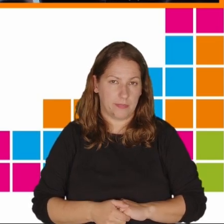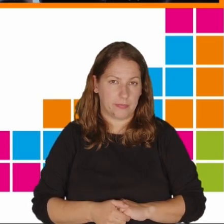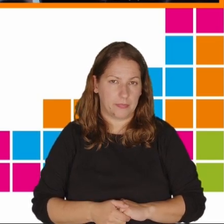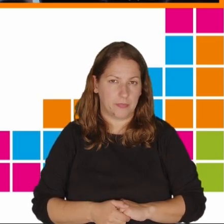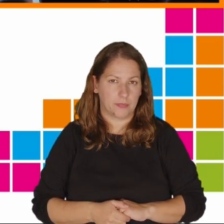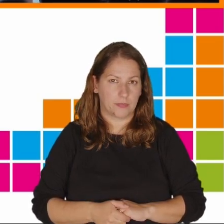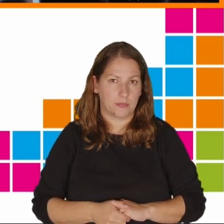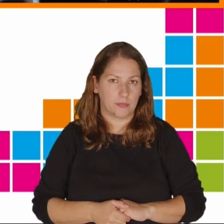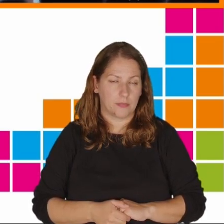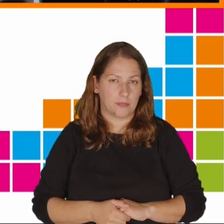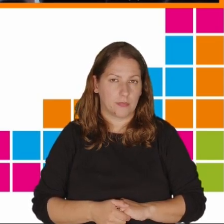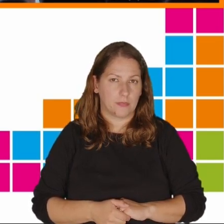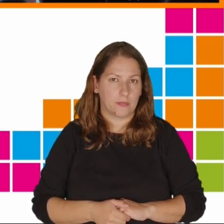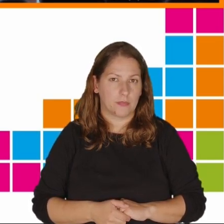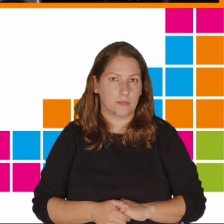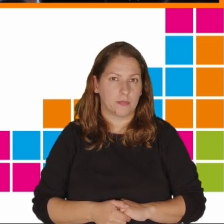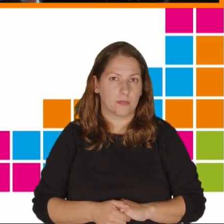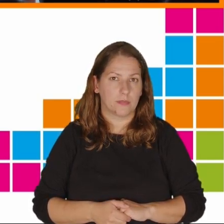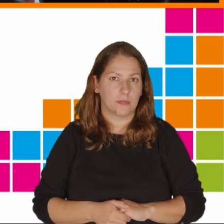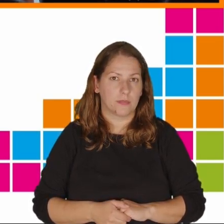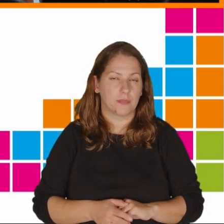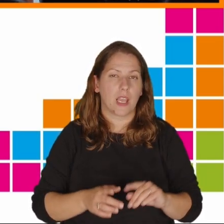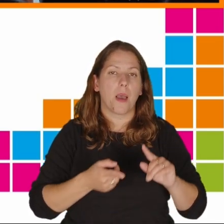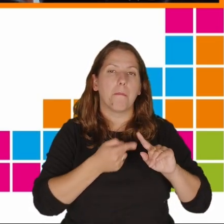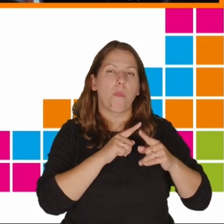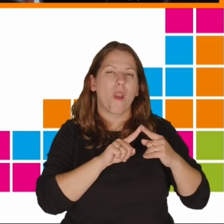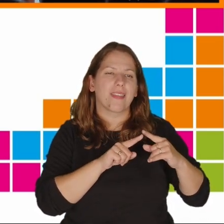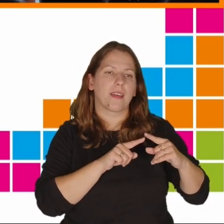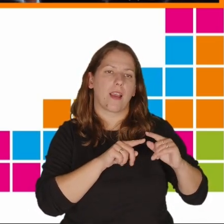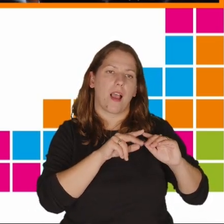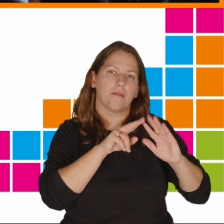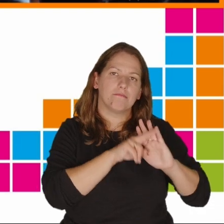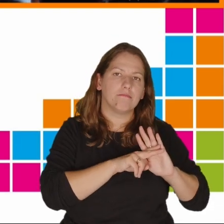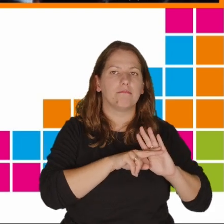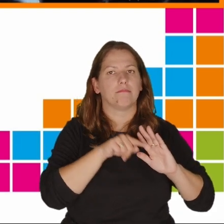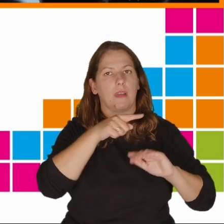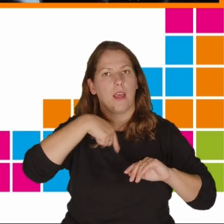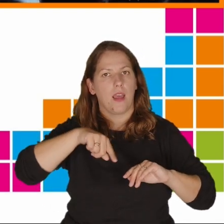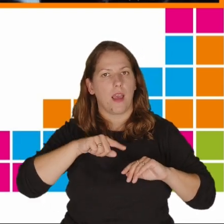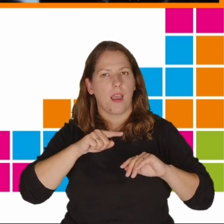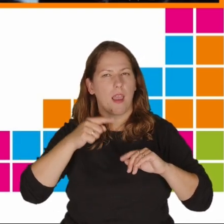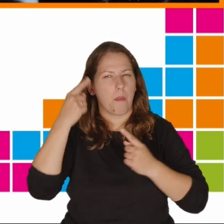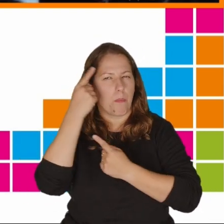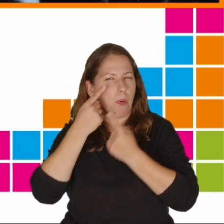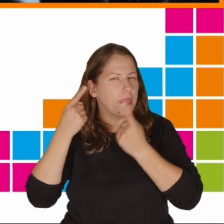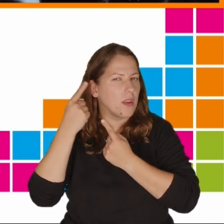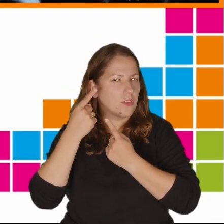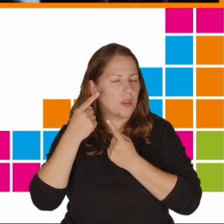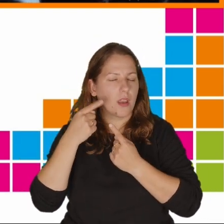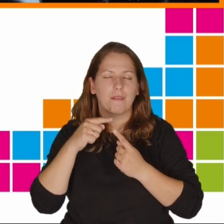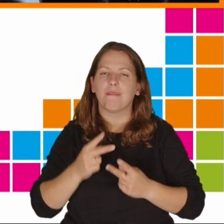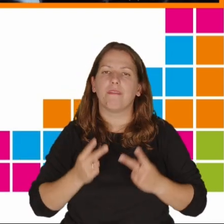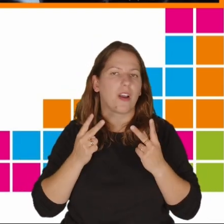W zakresie polityki i podejścia naprawdę musimy zwrócić uwagę na